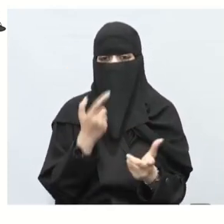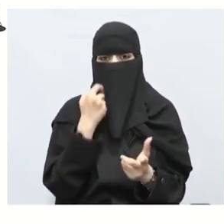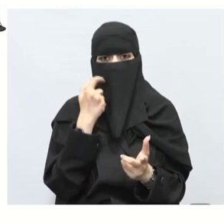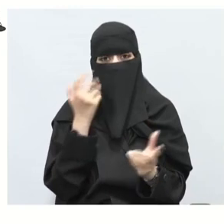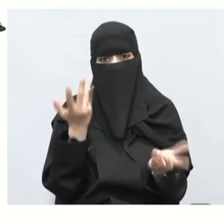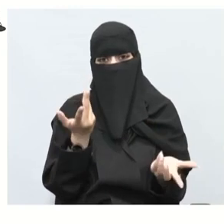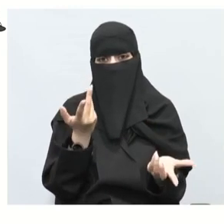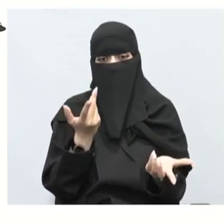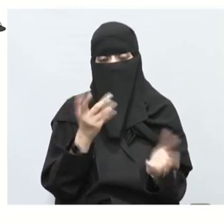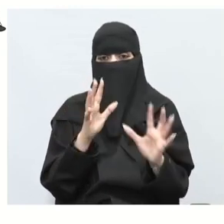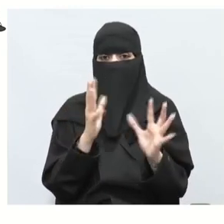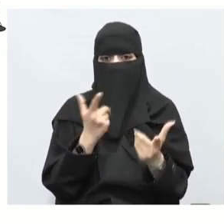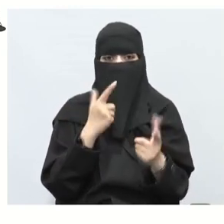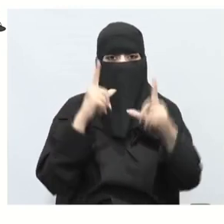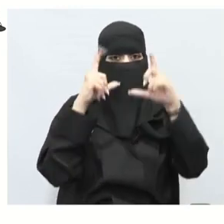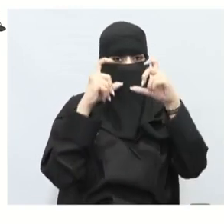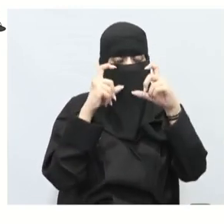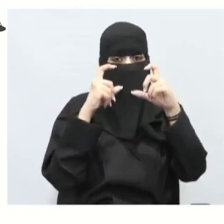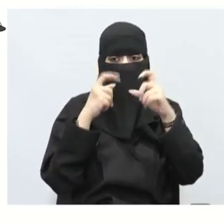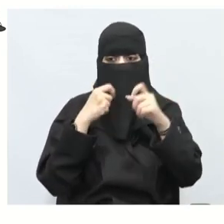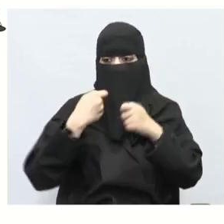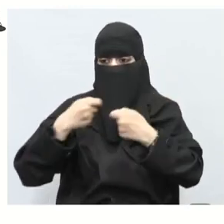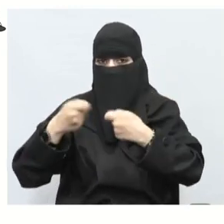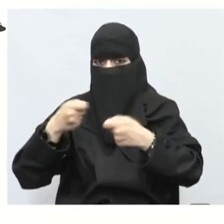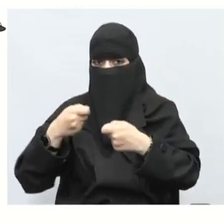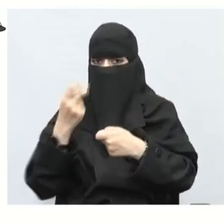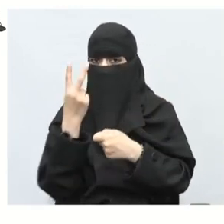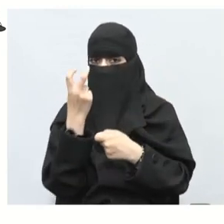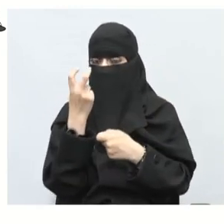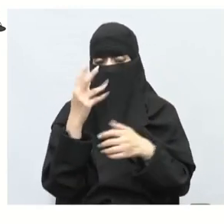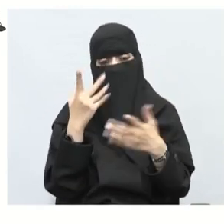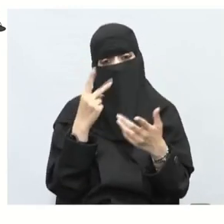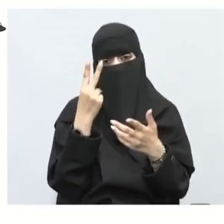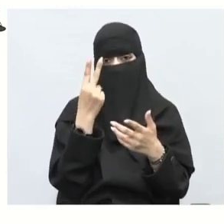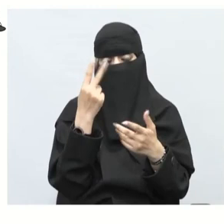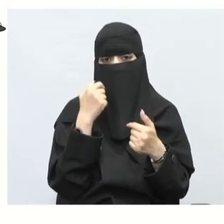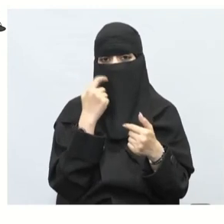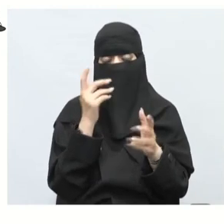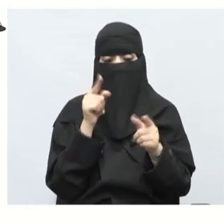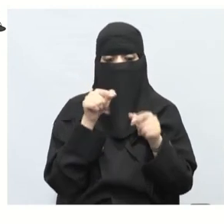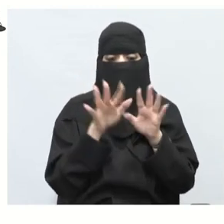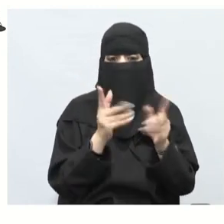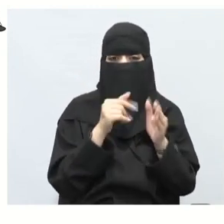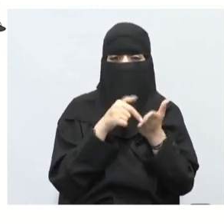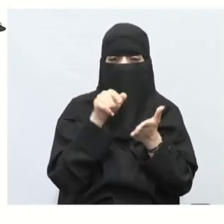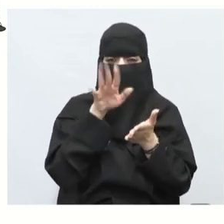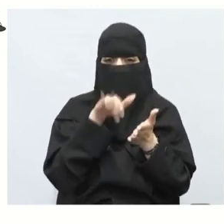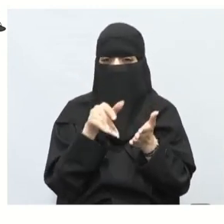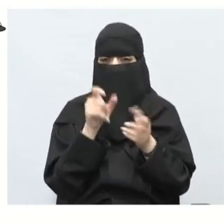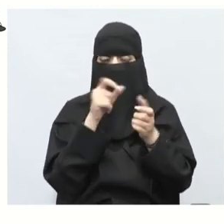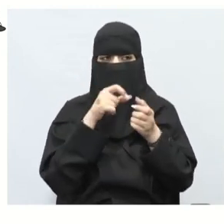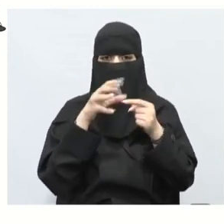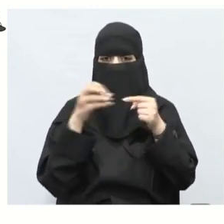لماذا؟ شف هو خلى أحد المعطيات مفقودة تذكروني ما يقولك أحد المعطيات تكون مجهولة هذا أحد المعطيات الآن